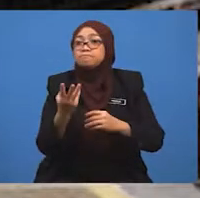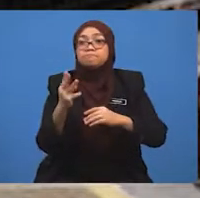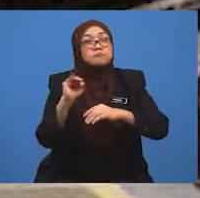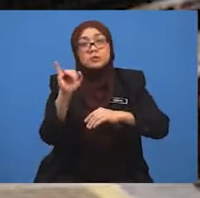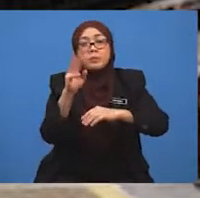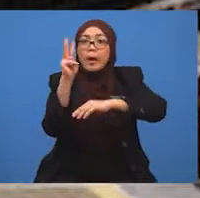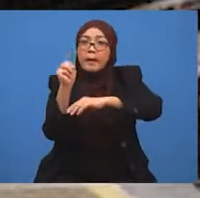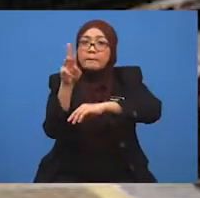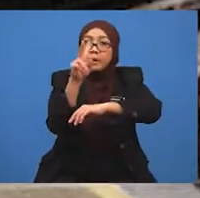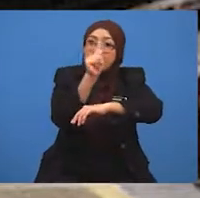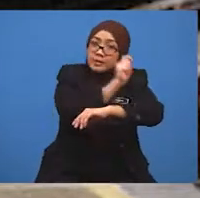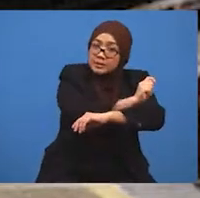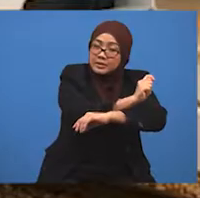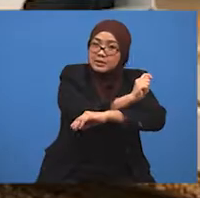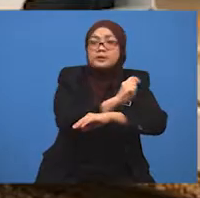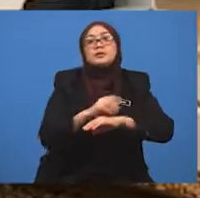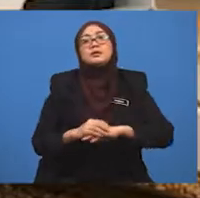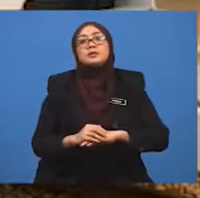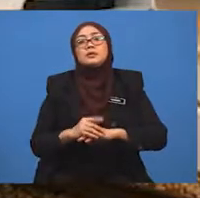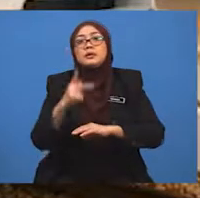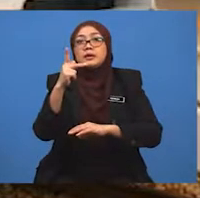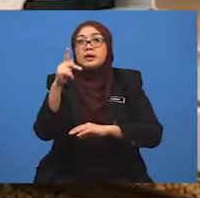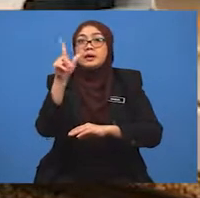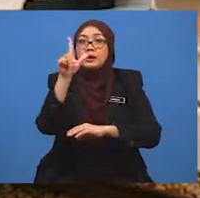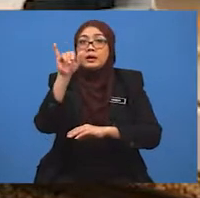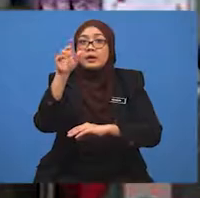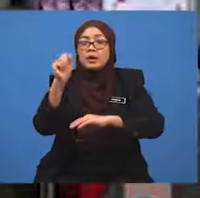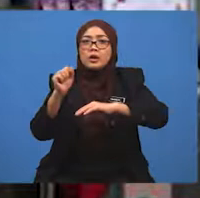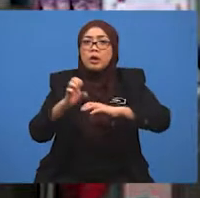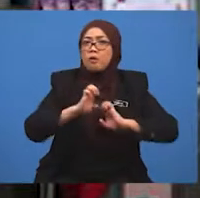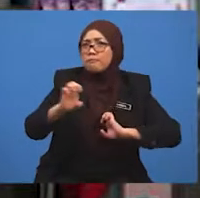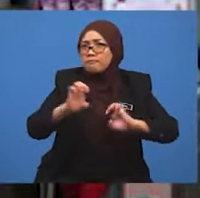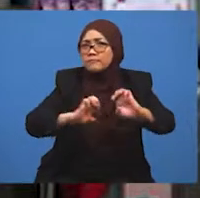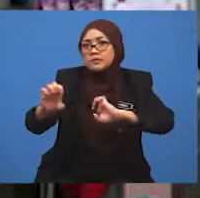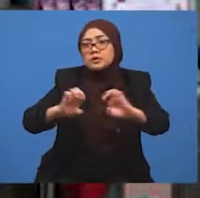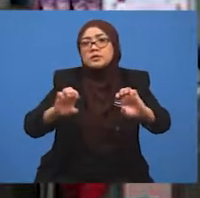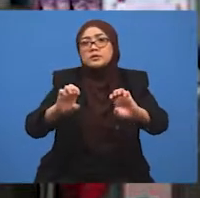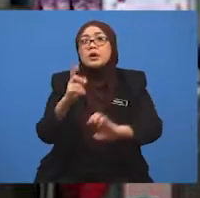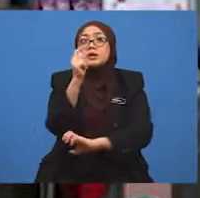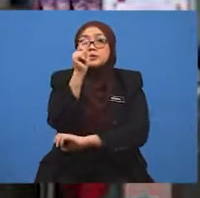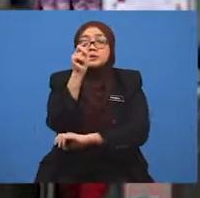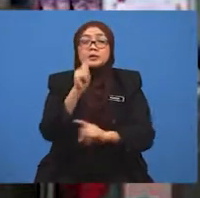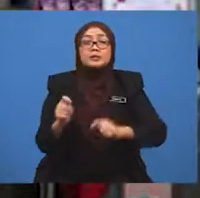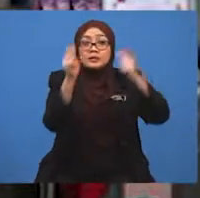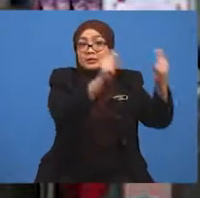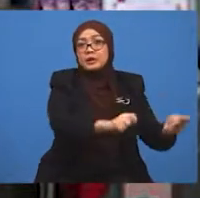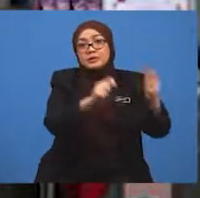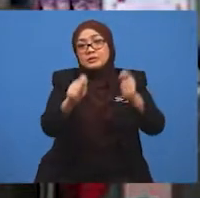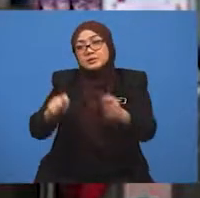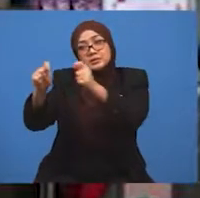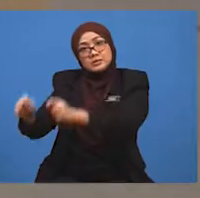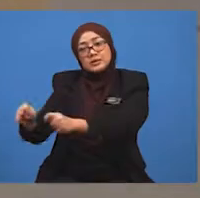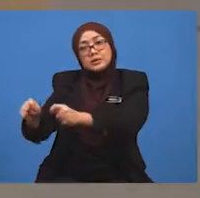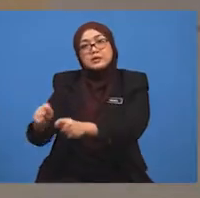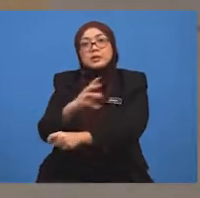aliran masa MRT, KLIA Express, KLIA Transit, ERL dan